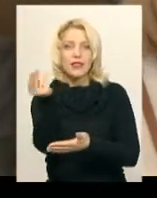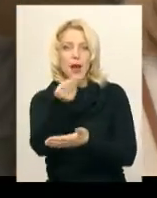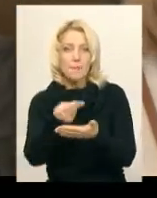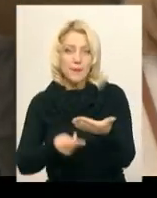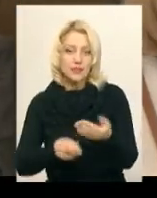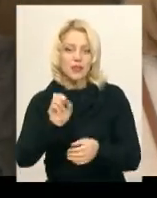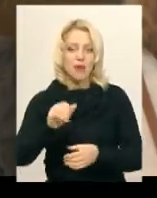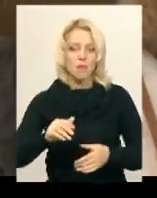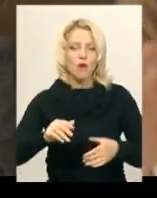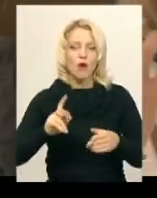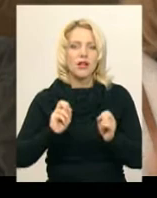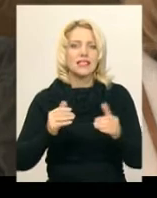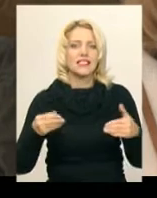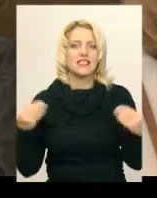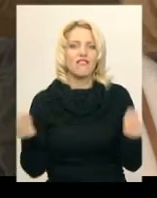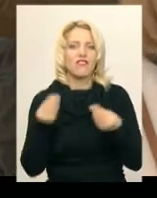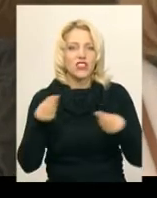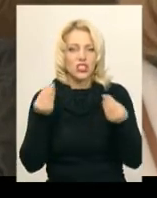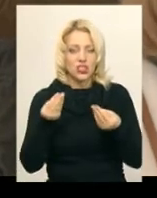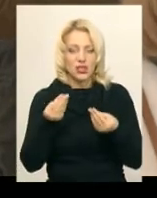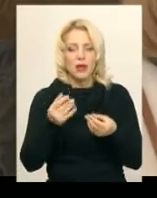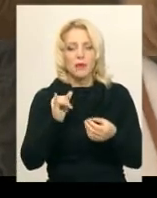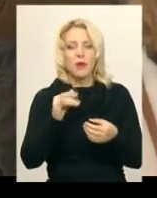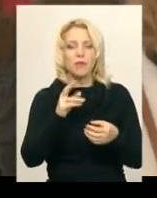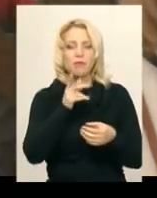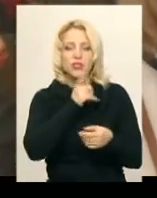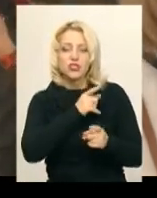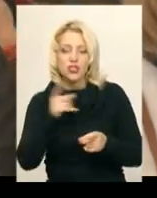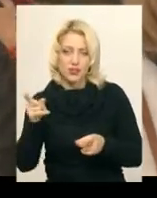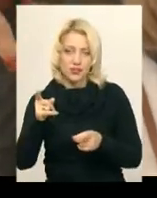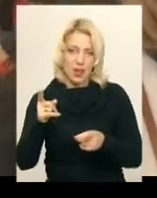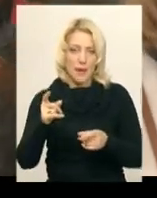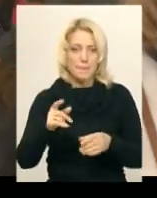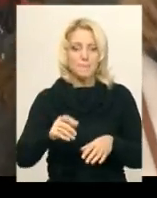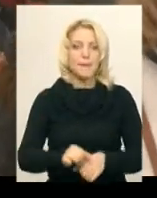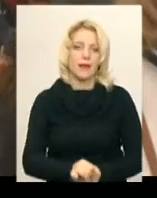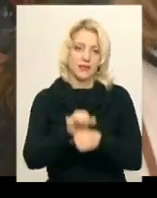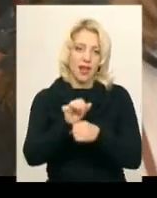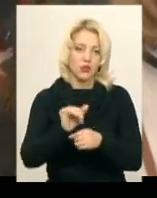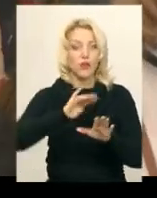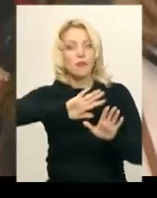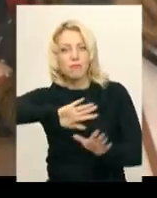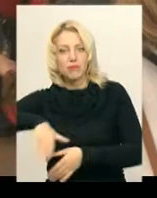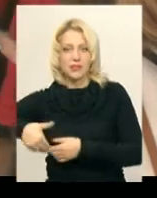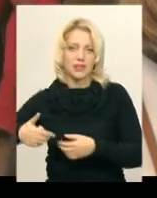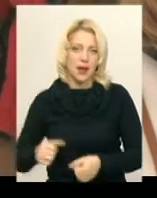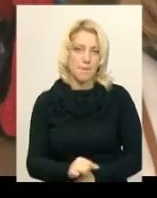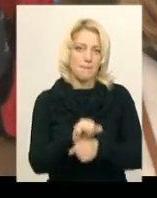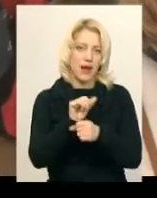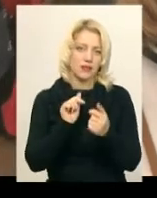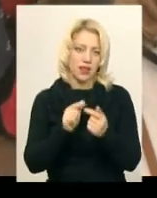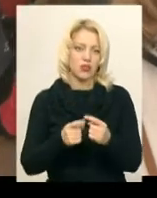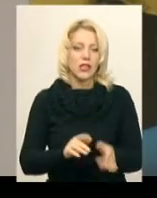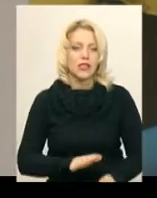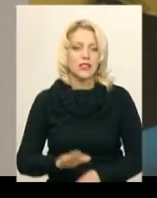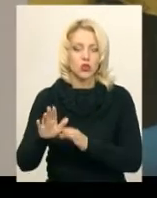свіжих слідах практично і під час Майдану, і відразу після Майдану. Заступник директора Національного музею Революції Гідності